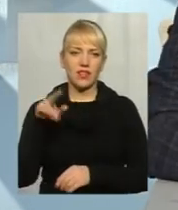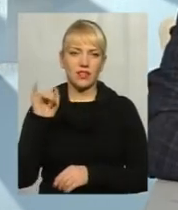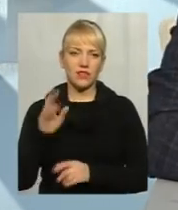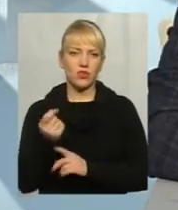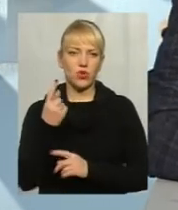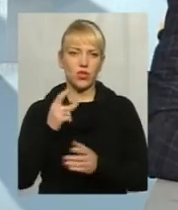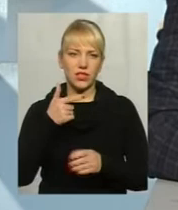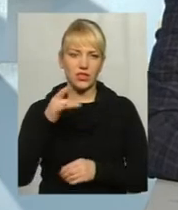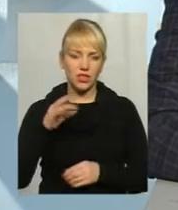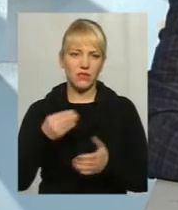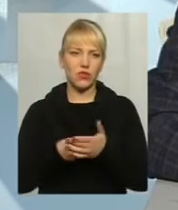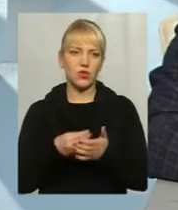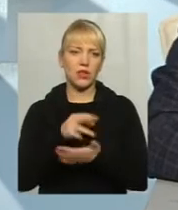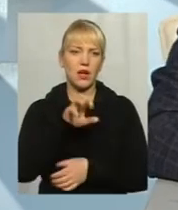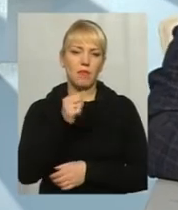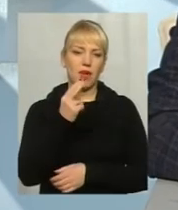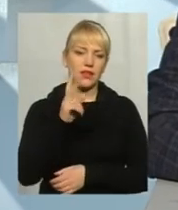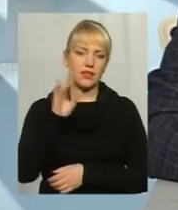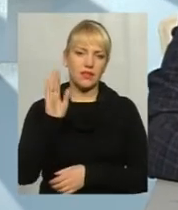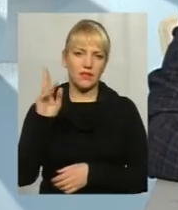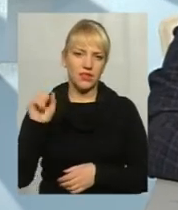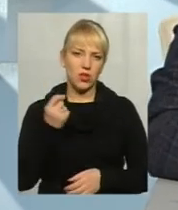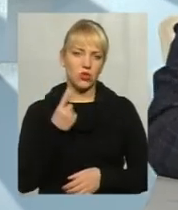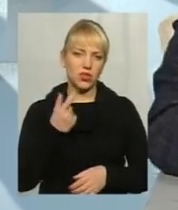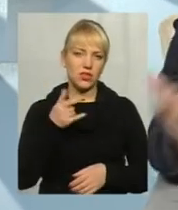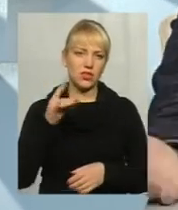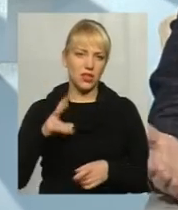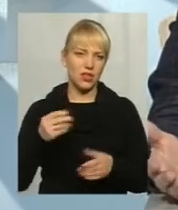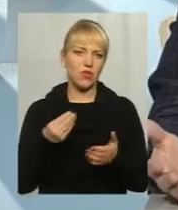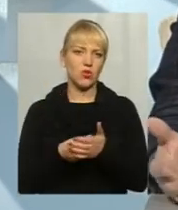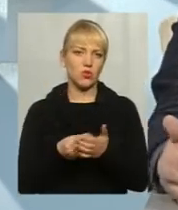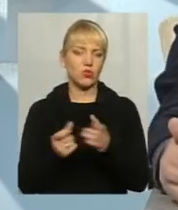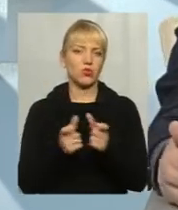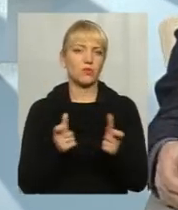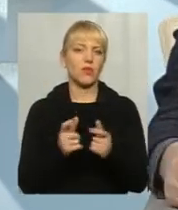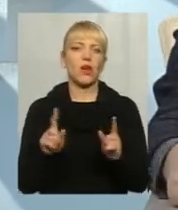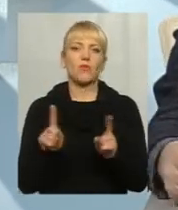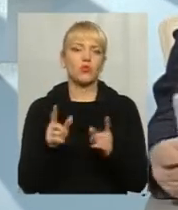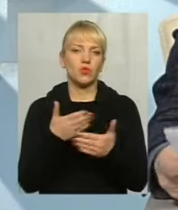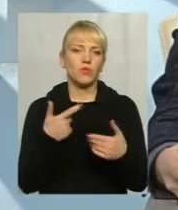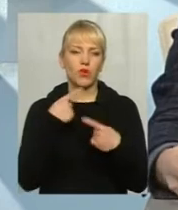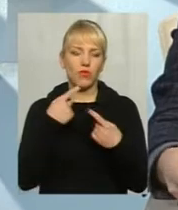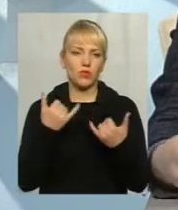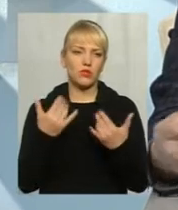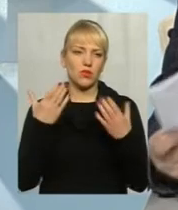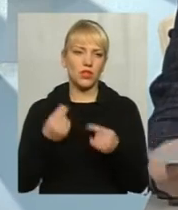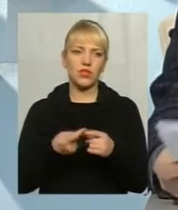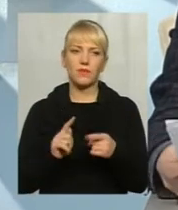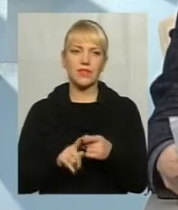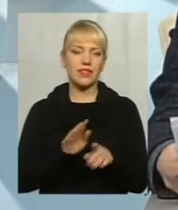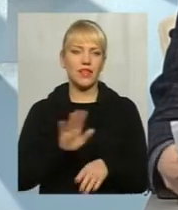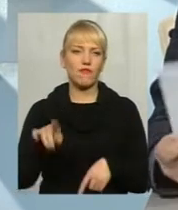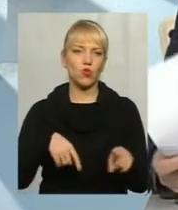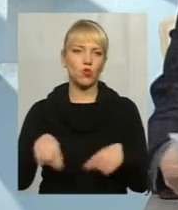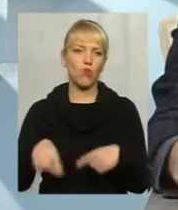коштує білет. Про що ми говоримо сьогоднішній Я кажу, це розмова, це не футбол.